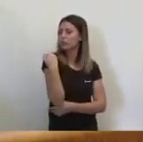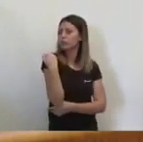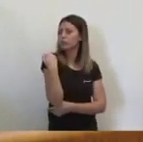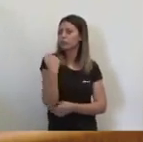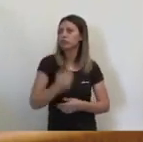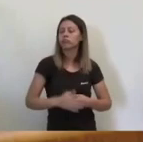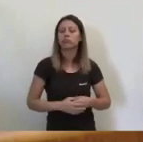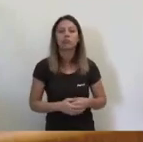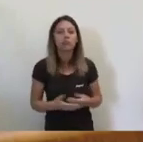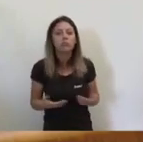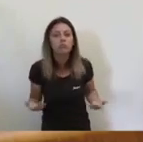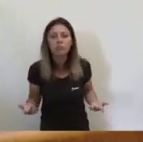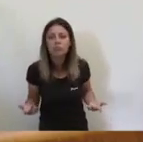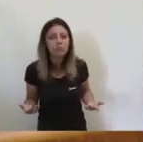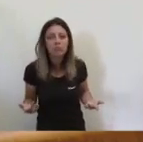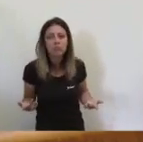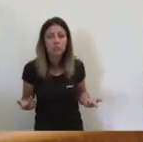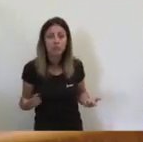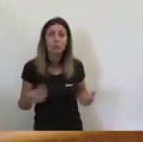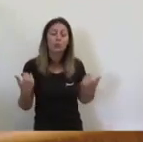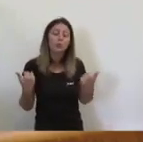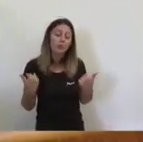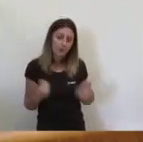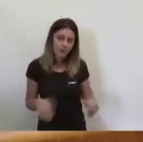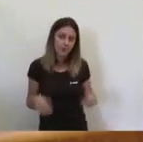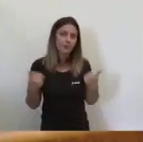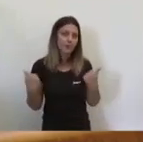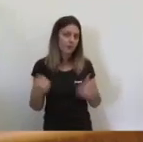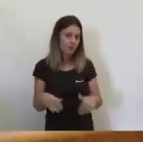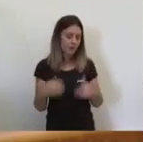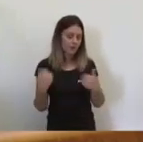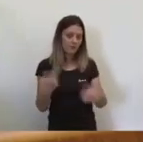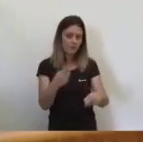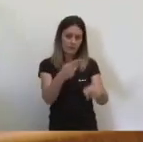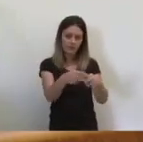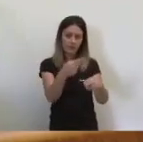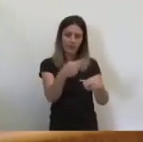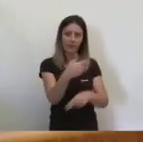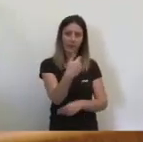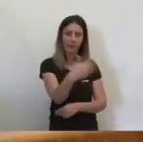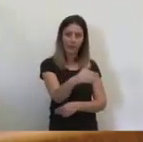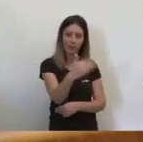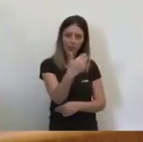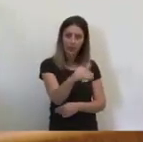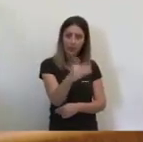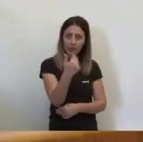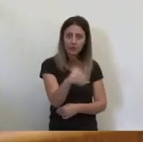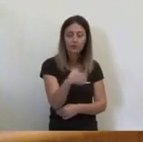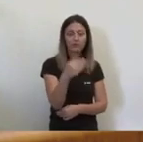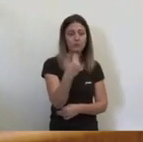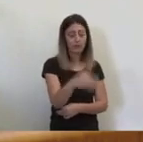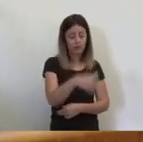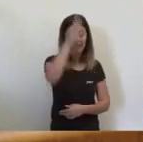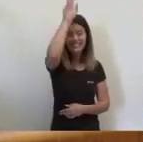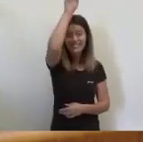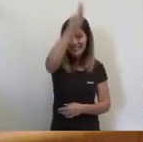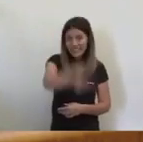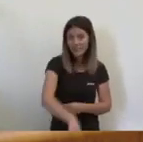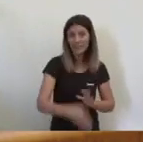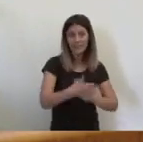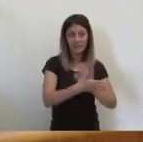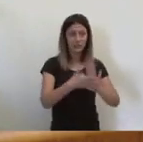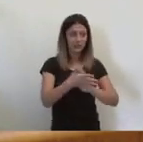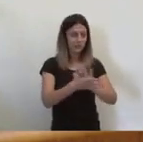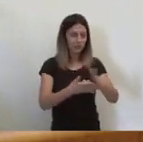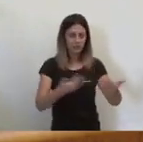I ha de ser molt, molt, molt mal polític, i ha de ser molt, molt, molt